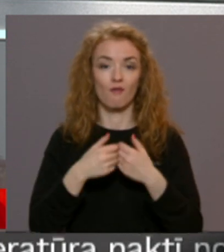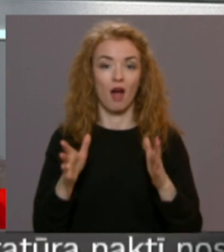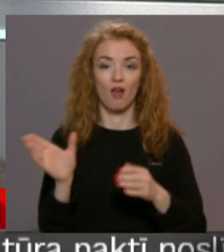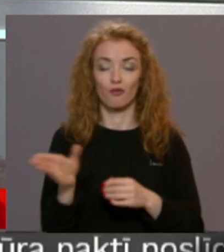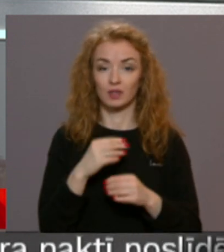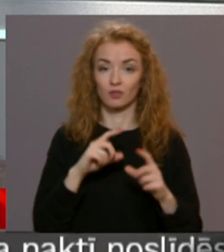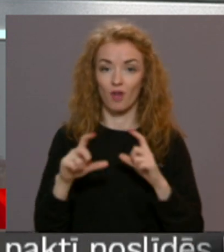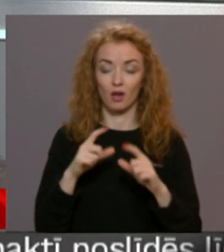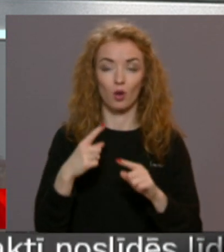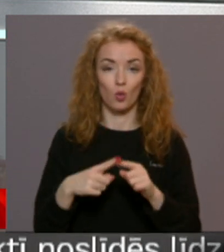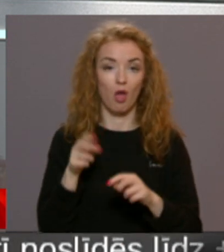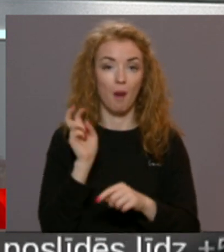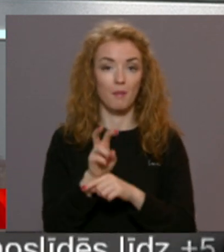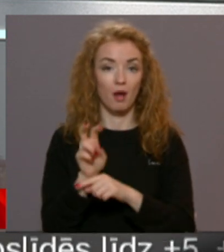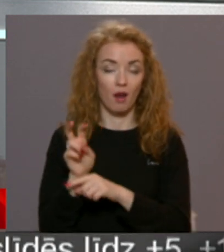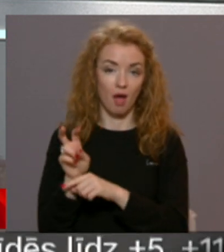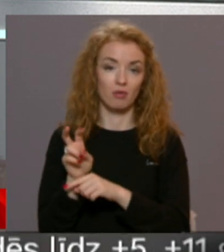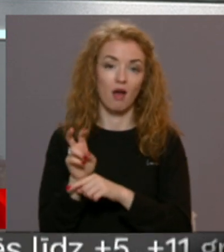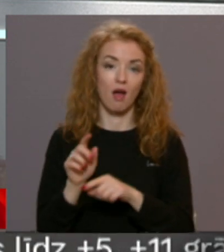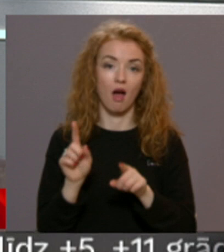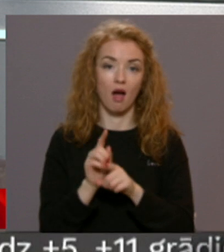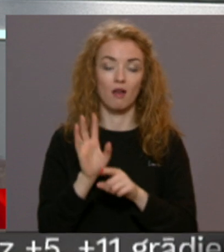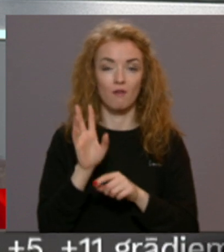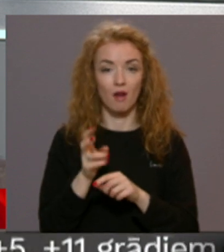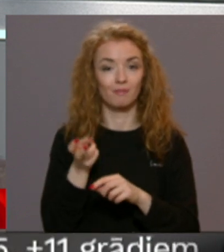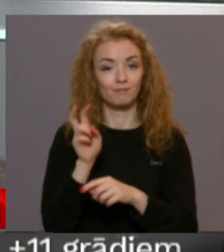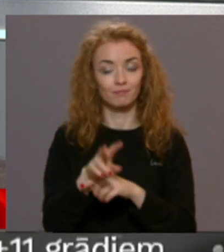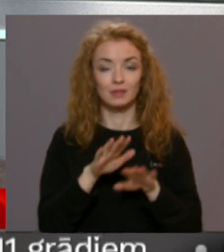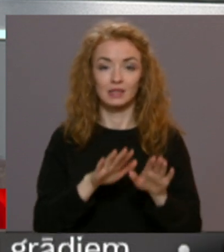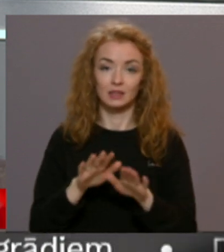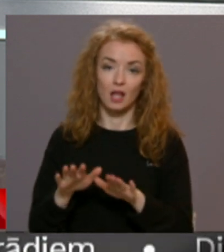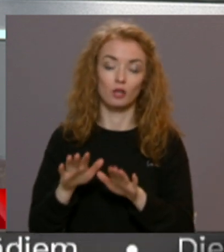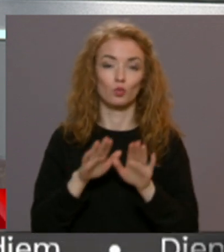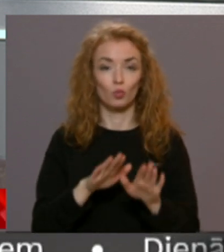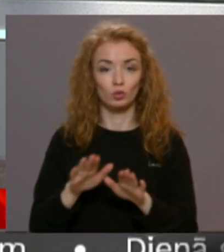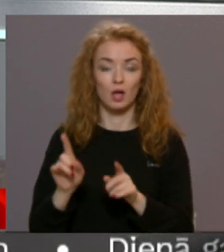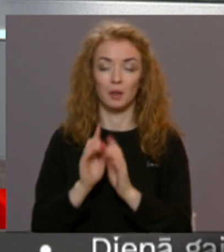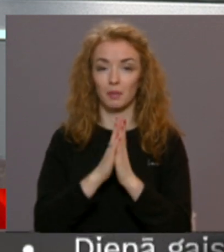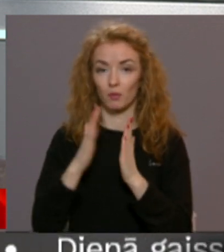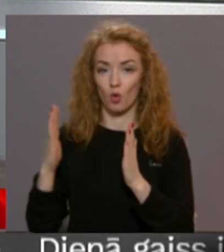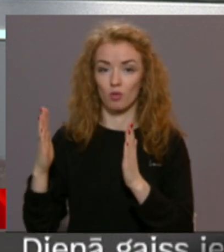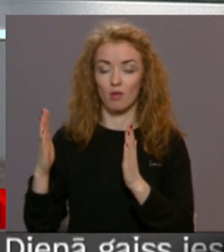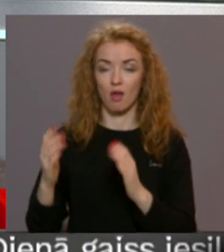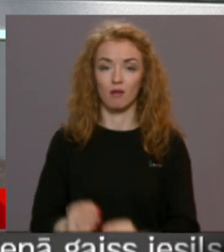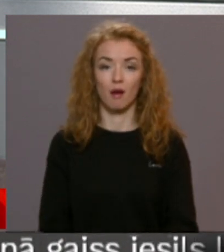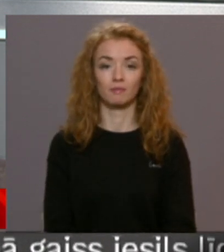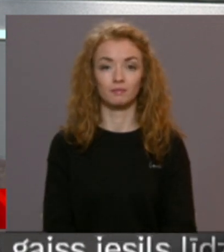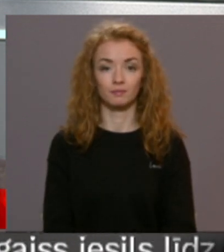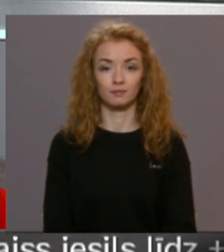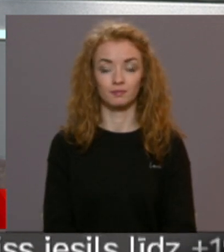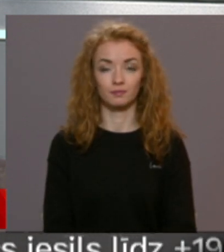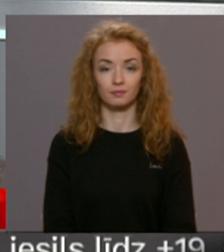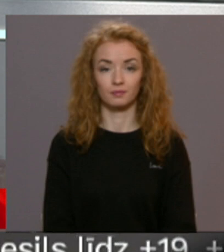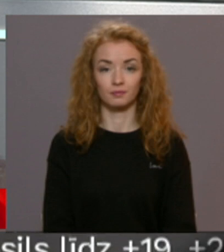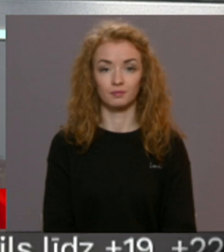visi veikali, un apmeklētājiem durvis varēs vērt muzei, iestāžu zāles un bibliotekas. Plašāk par valdības lēmumiem stāsta